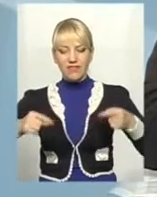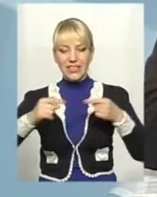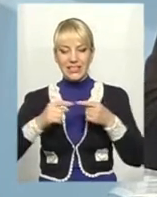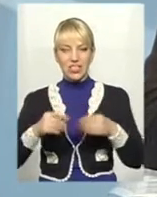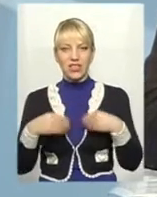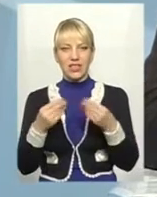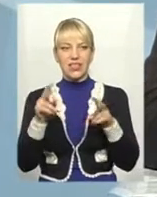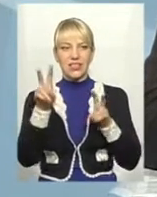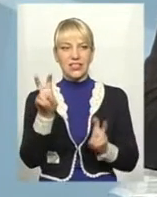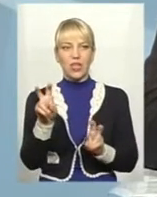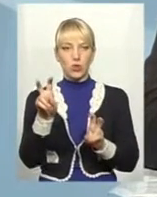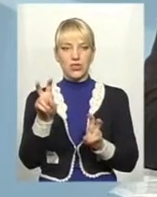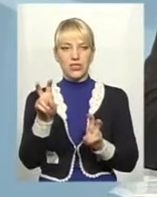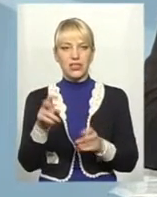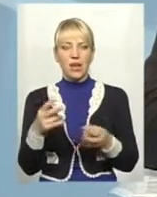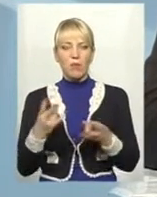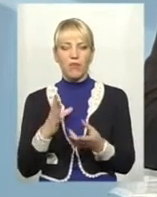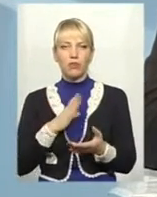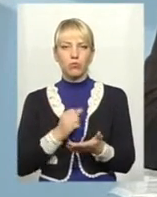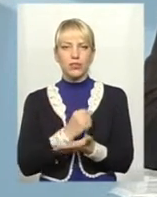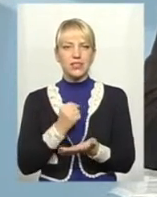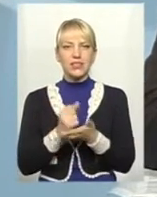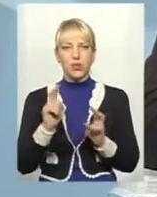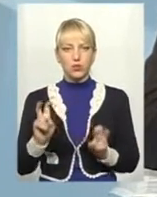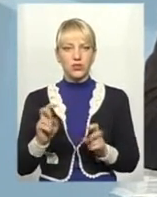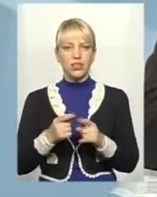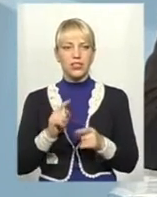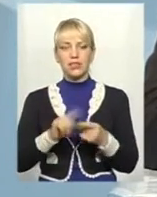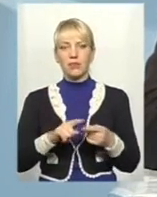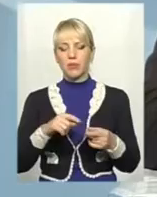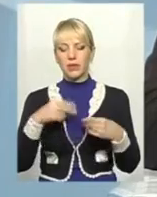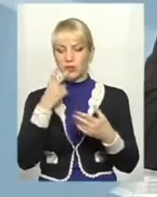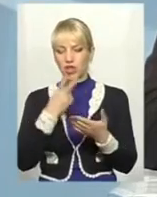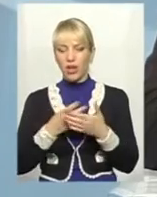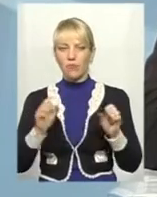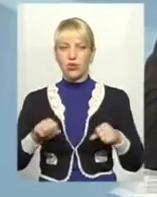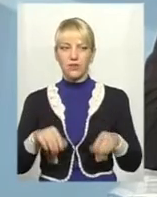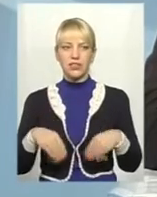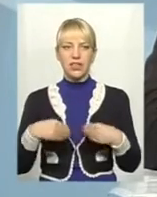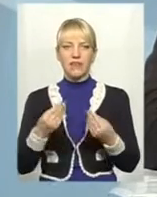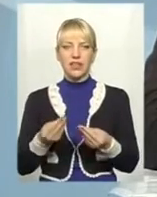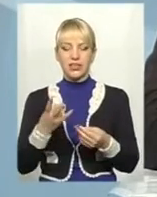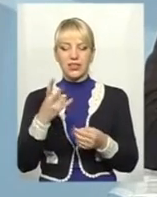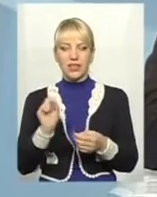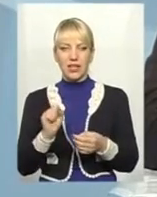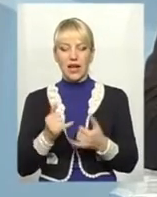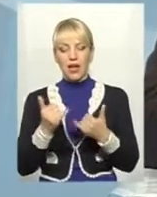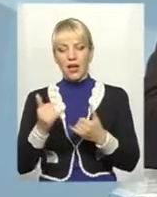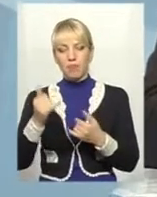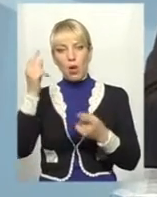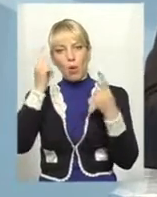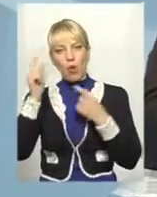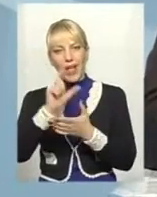надати статусність. Вона повинна матися статусність. Статусність передбачає можливість видати, напевне, для поета чи